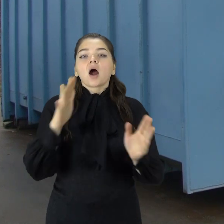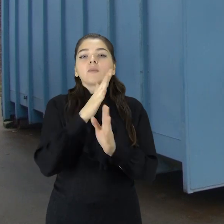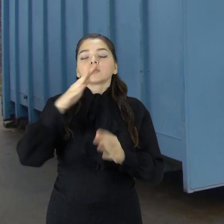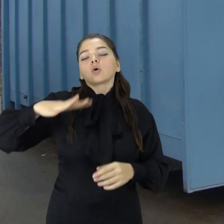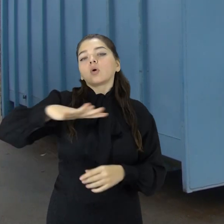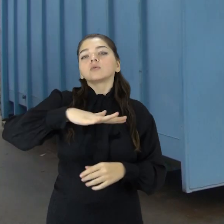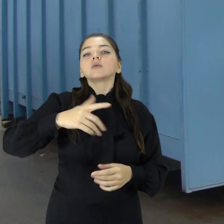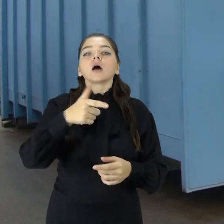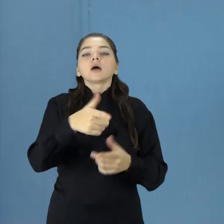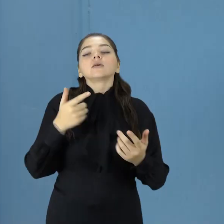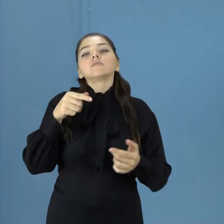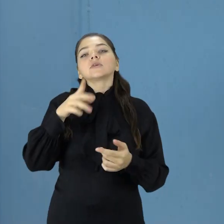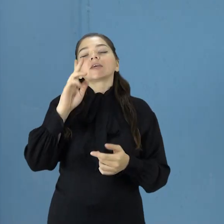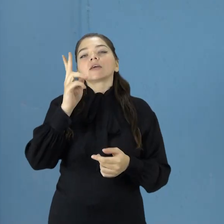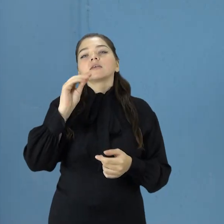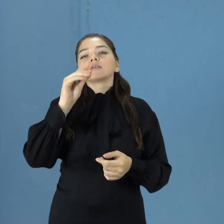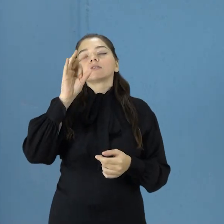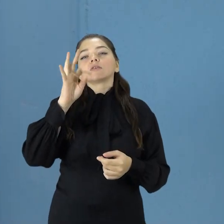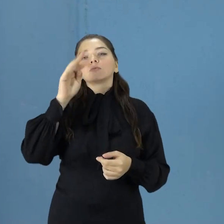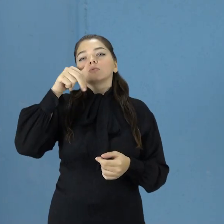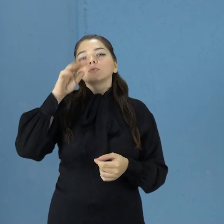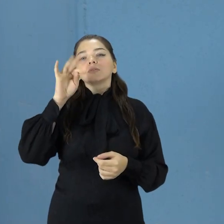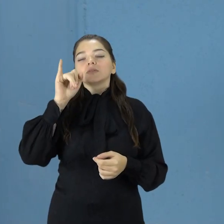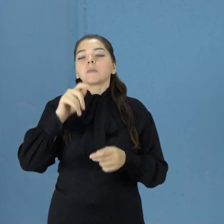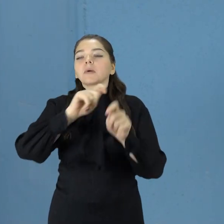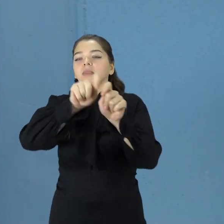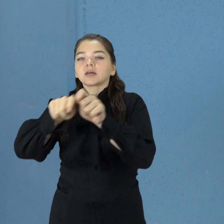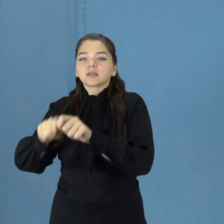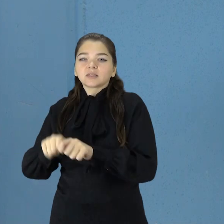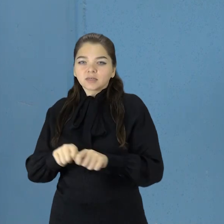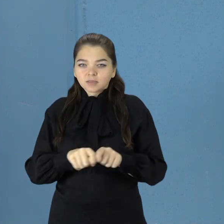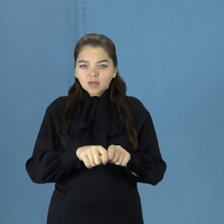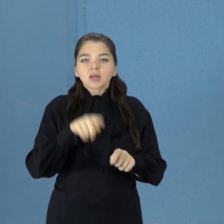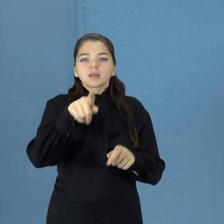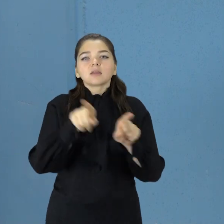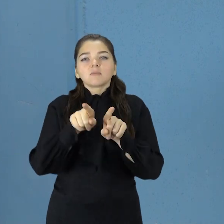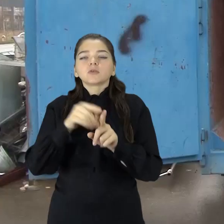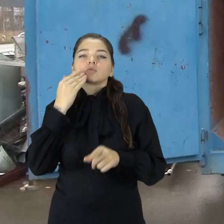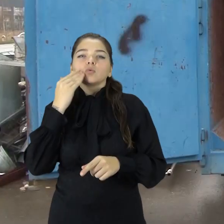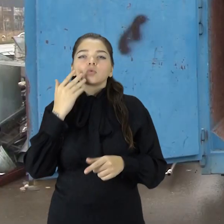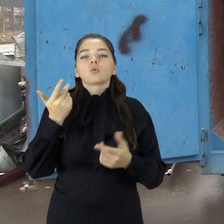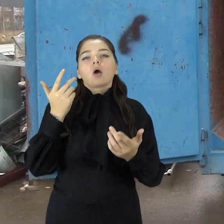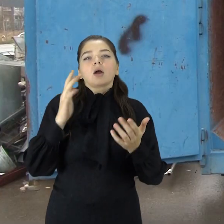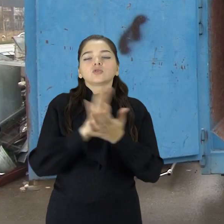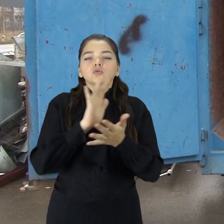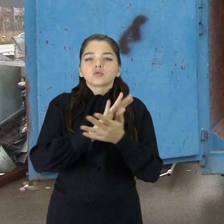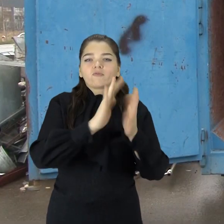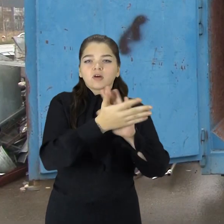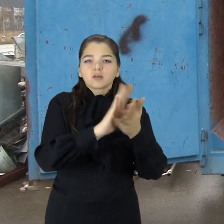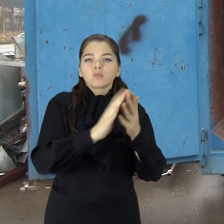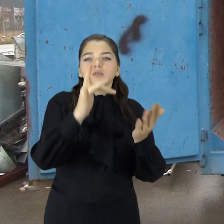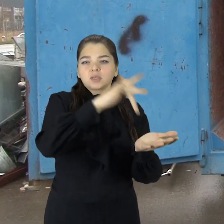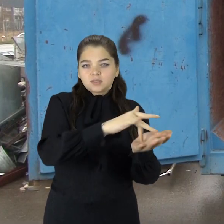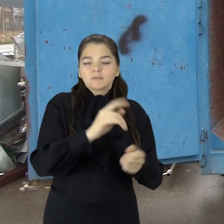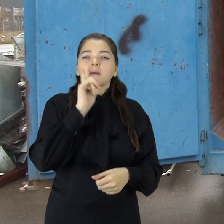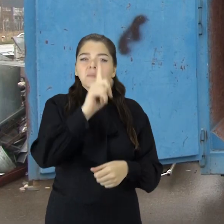Kestučio mažiaikos įsakymų rengiami papildomi patikrinimai neaplinkė ir Šiuliu regioninio atlikų tvarkymo centro, tačiau darbas dėl to